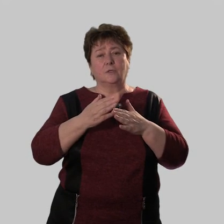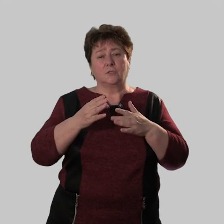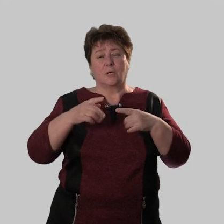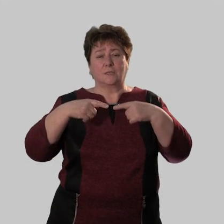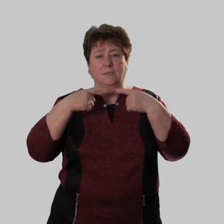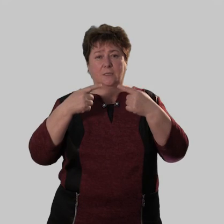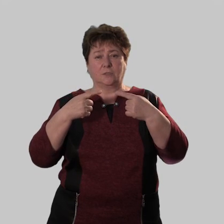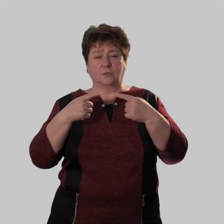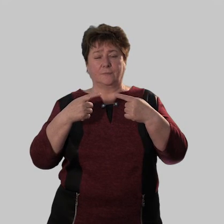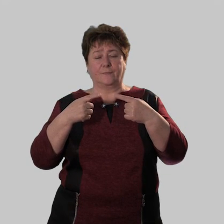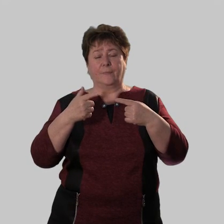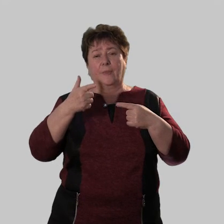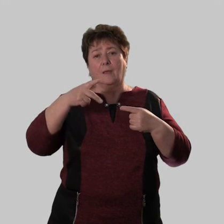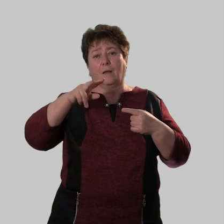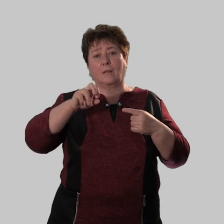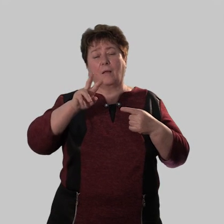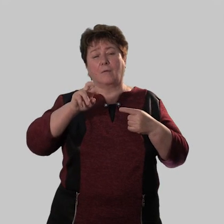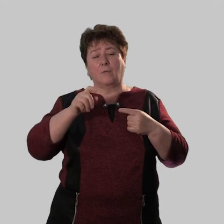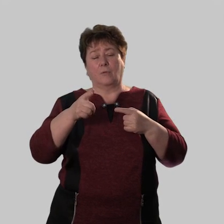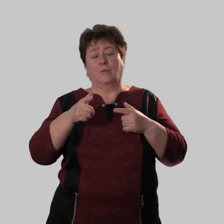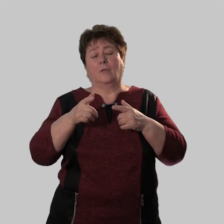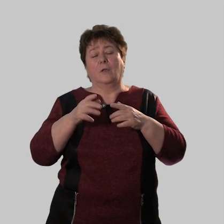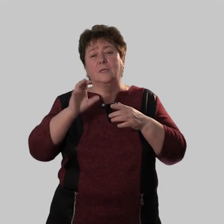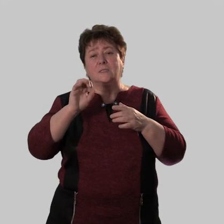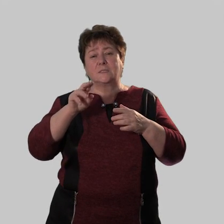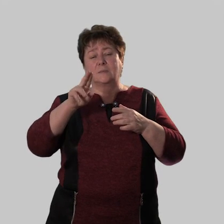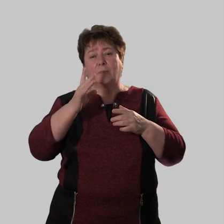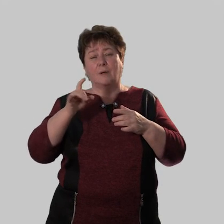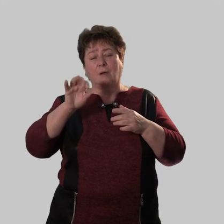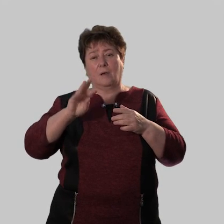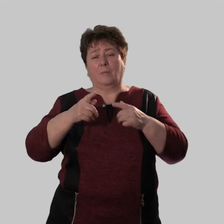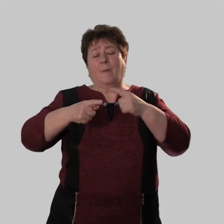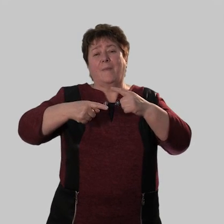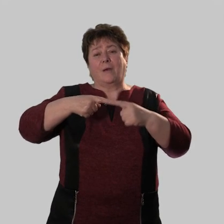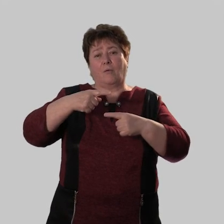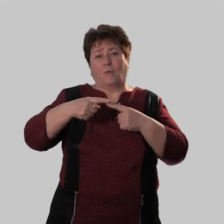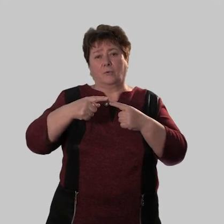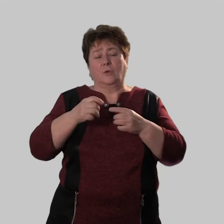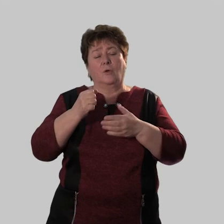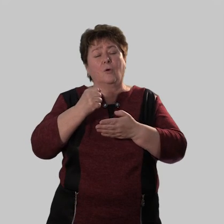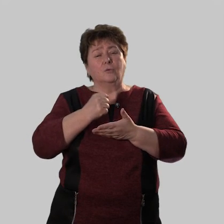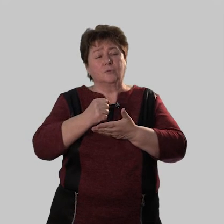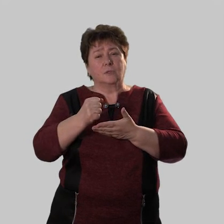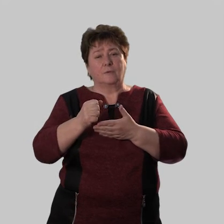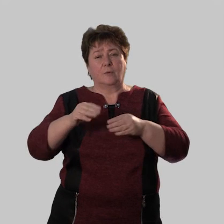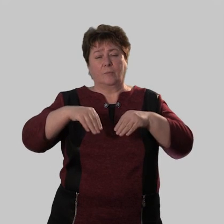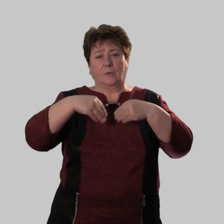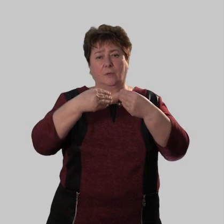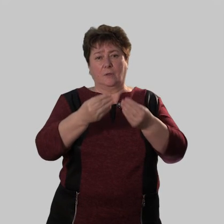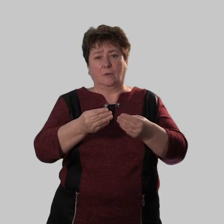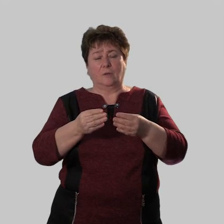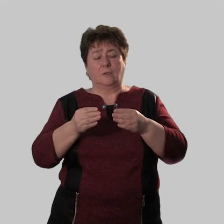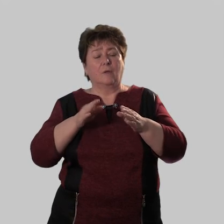Часть речи. Глагол. Спрягаемый, переходный. Устанавливает,